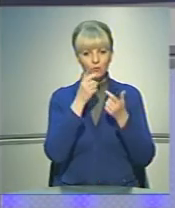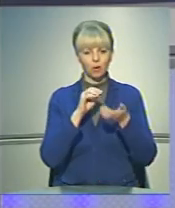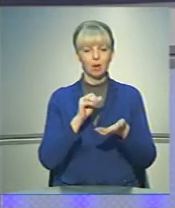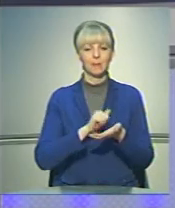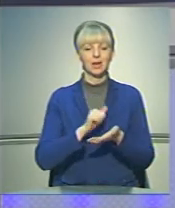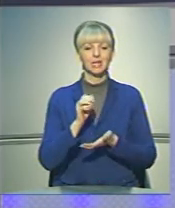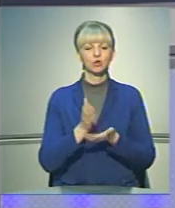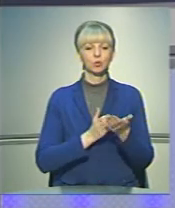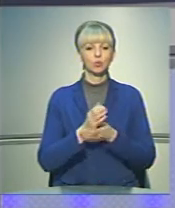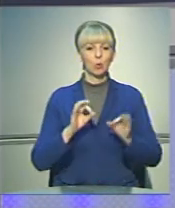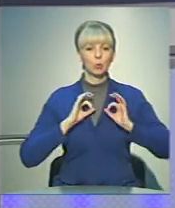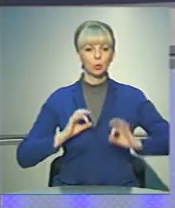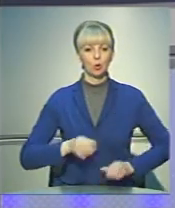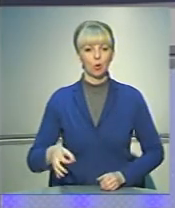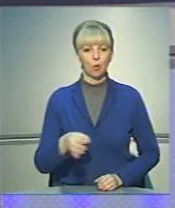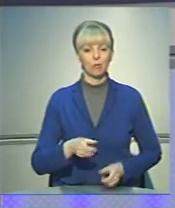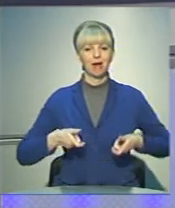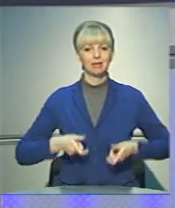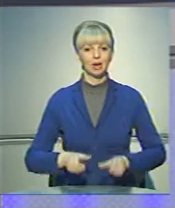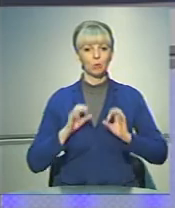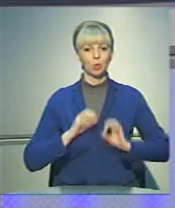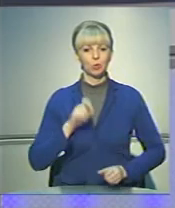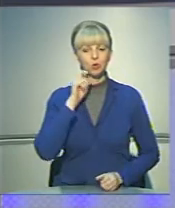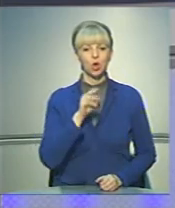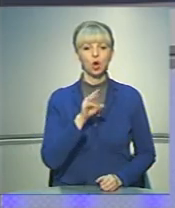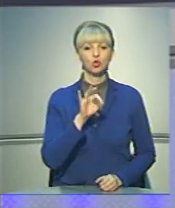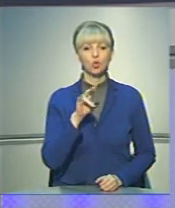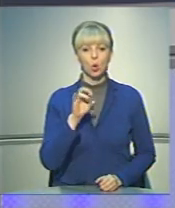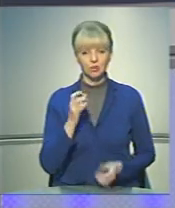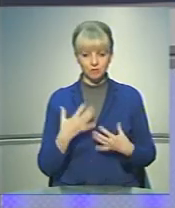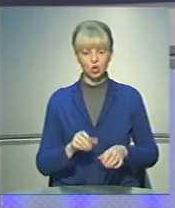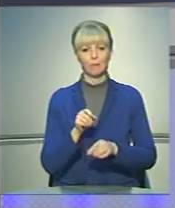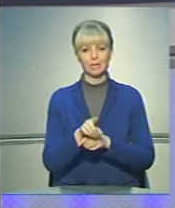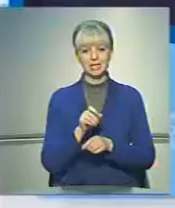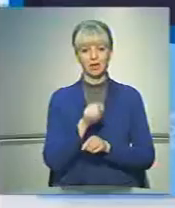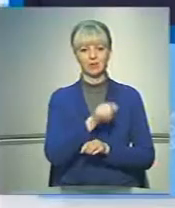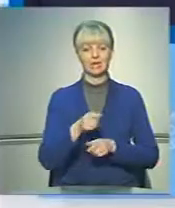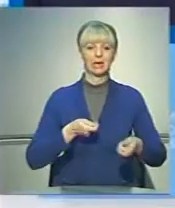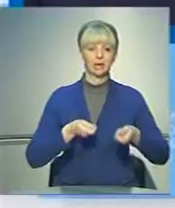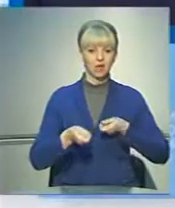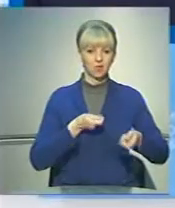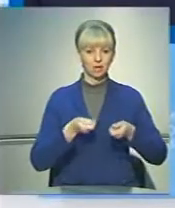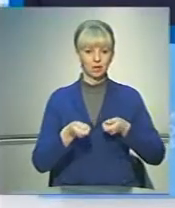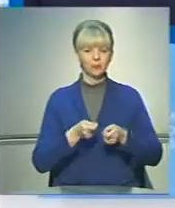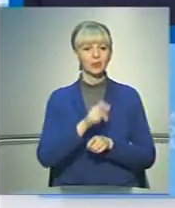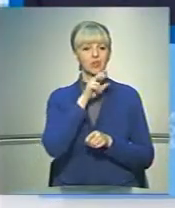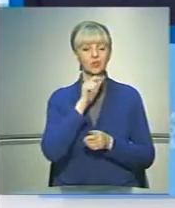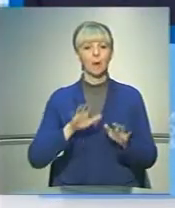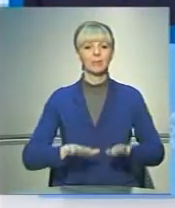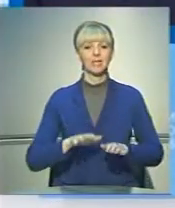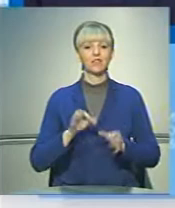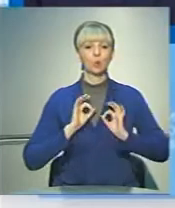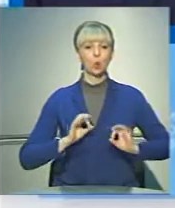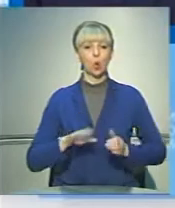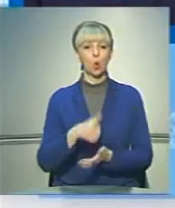праслужба прокуратури області. Генеральний прокурор України Віктор Шокін вже й призначив їхніх керівників. Чернівецьку місцеву